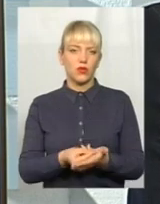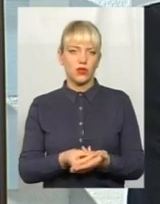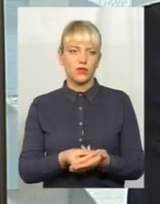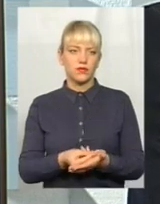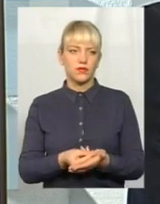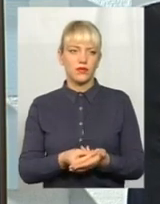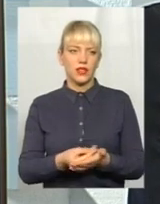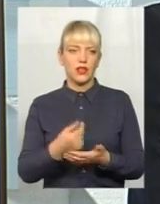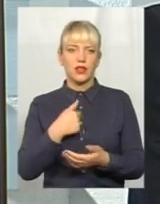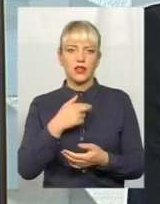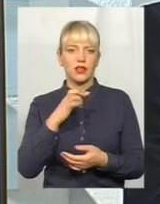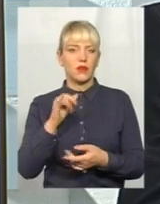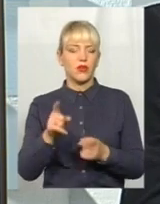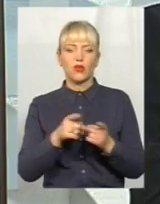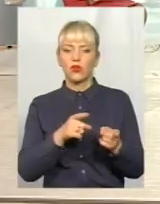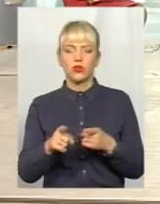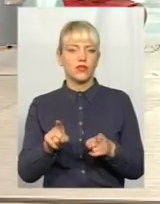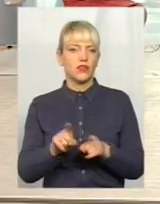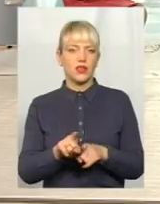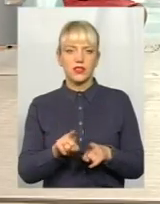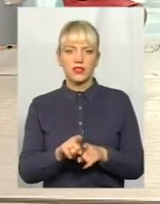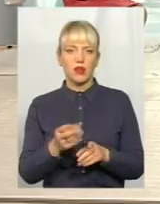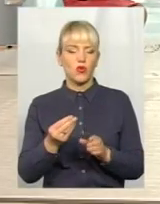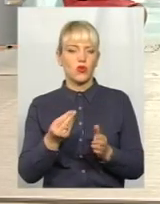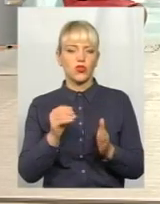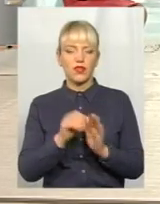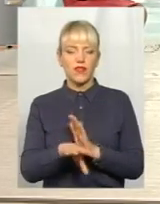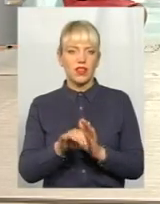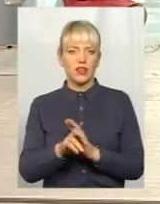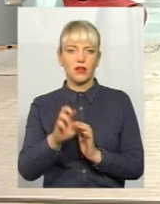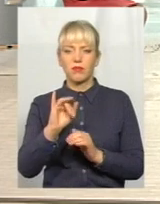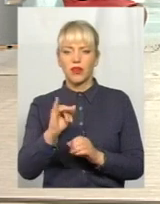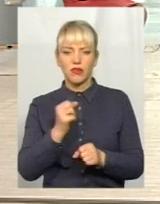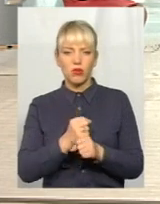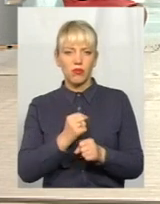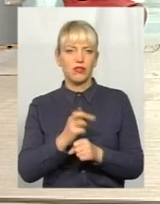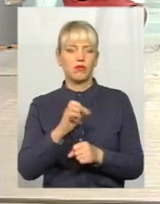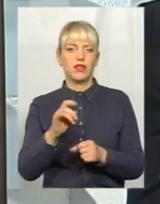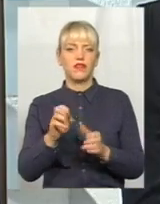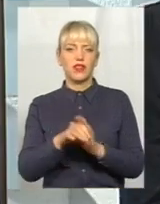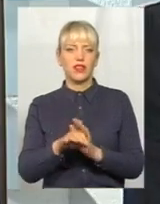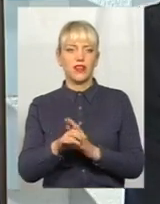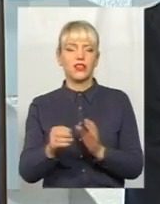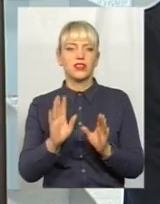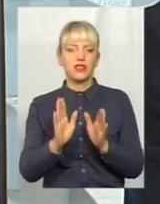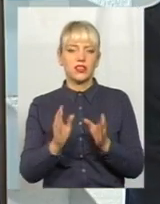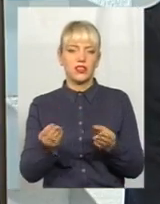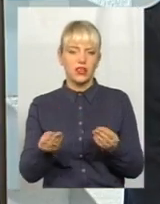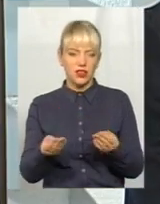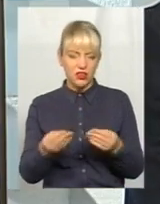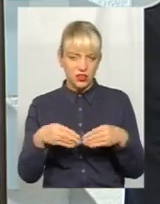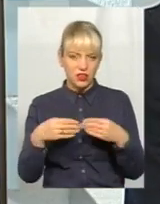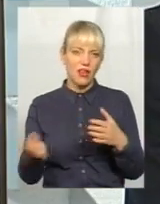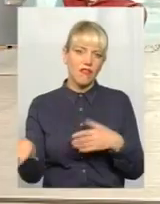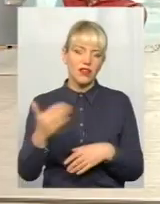я би готов теж вкладати кошти якісь, робив би і вкладав би, тільки давайте, давайте будемо створювати цей